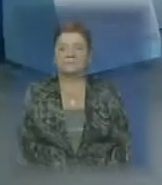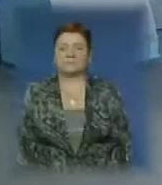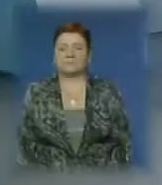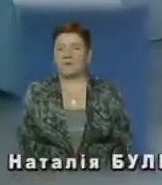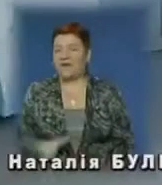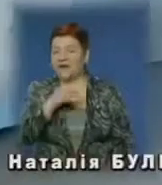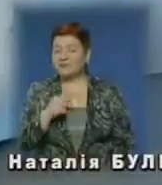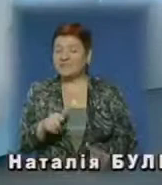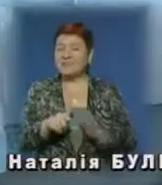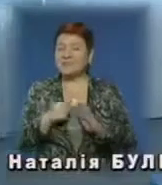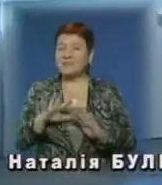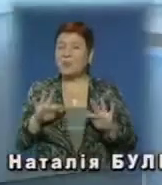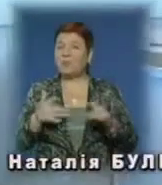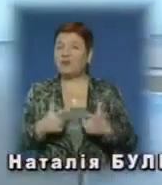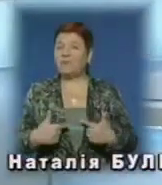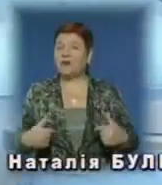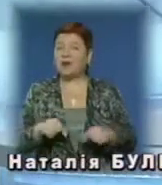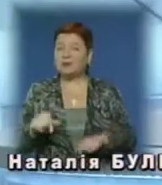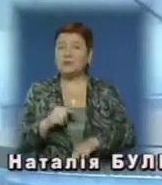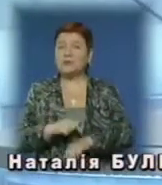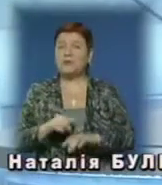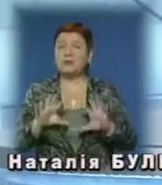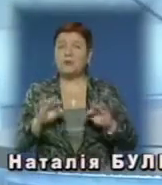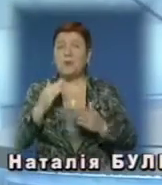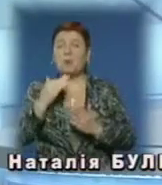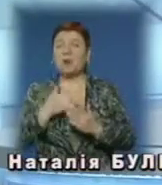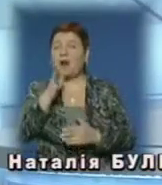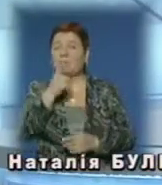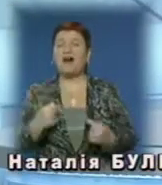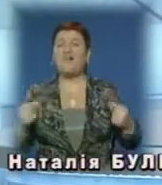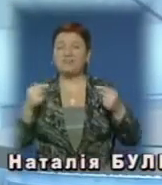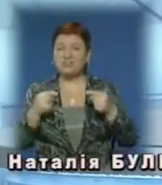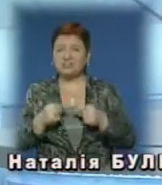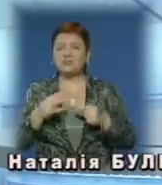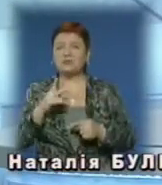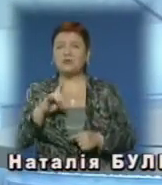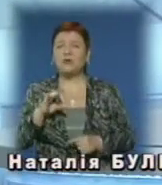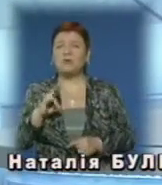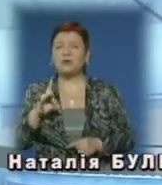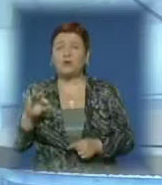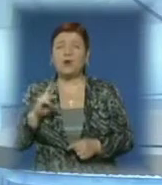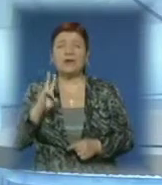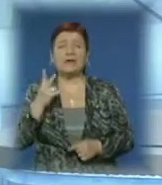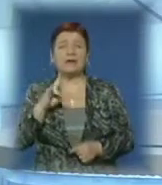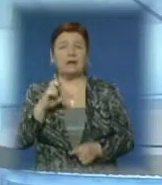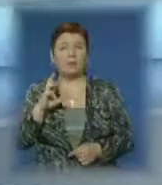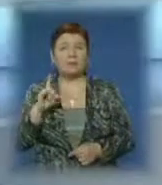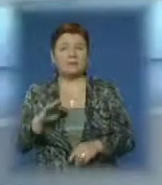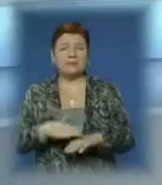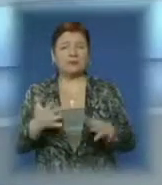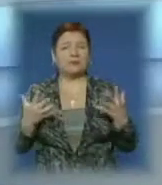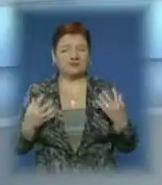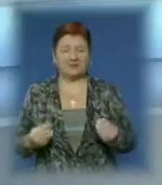Час дізнатися про події в країну цю годину. ефірі інформаційна програма «Вчасно» в студії Тетяна Пойко та Наталя Булеця. Доброго дня!